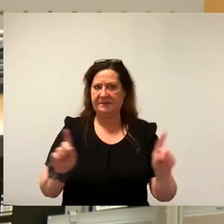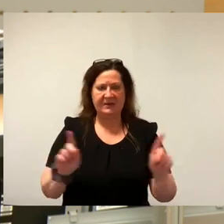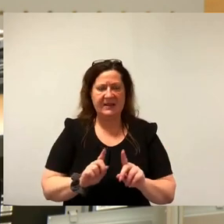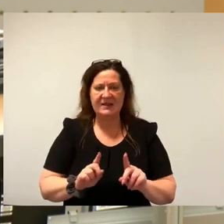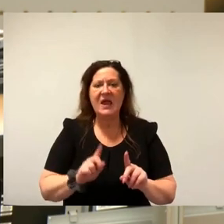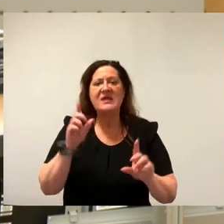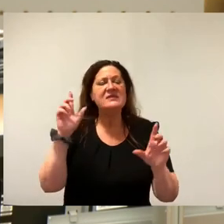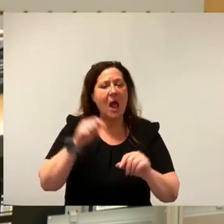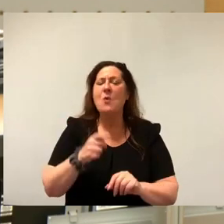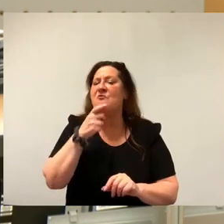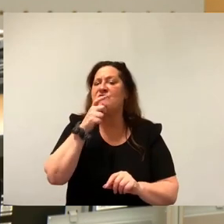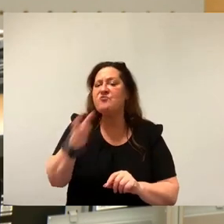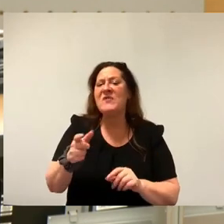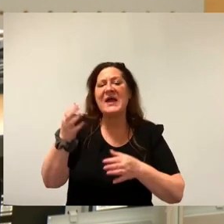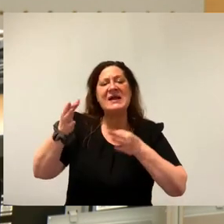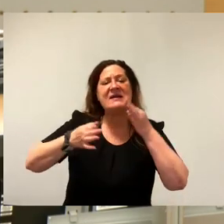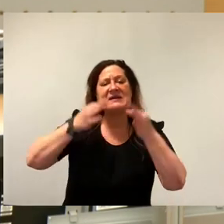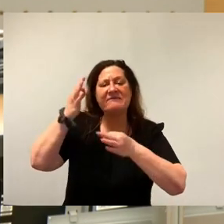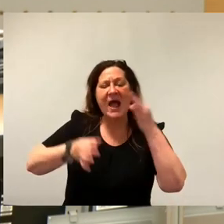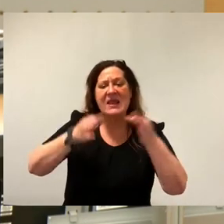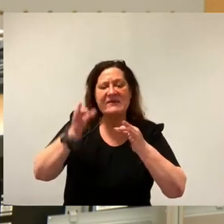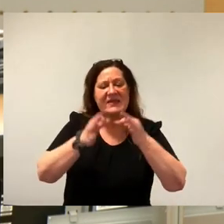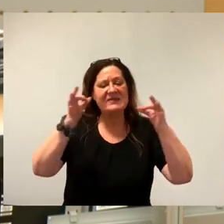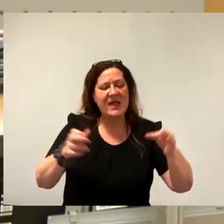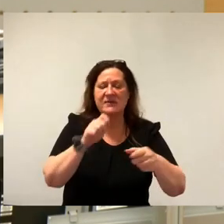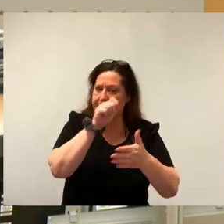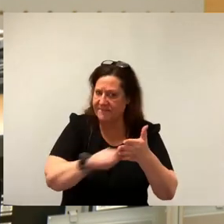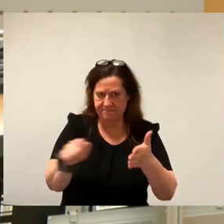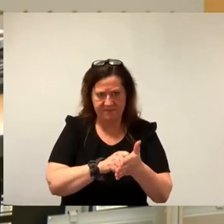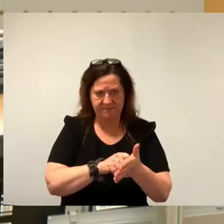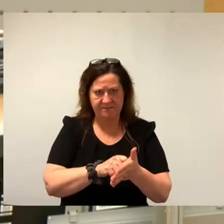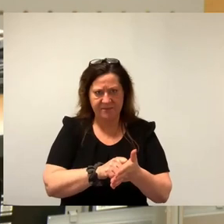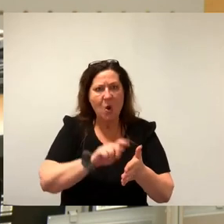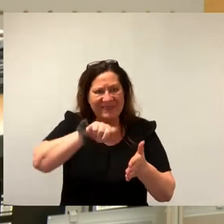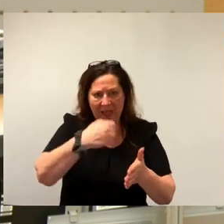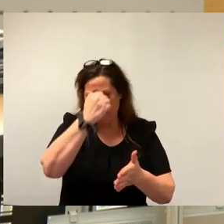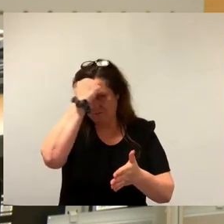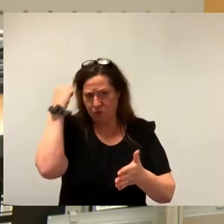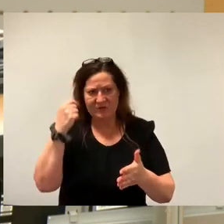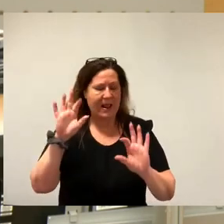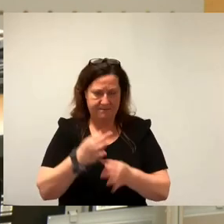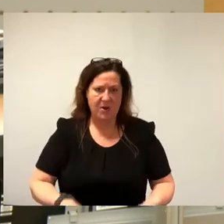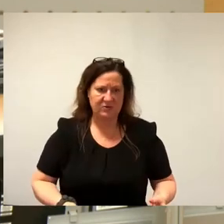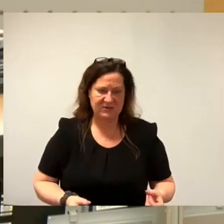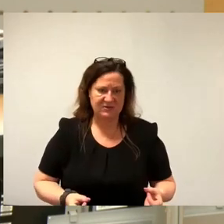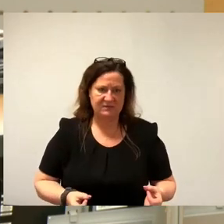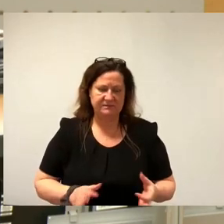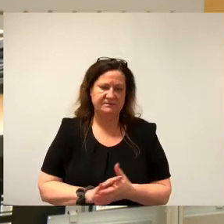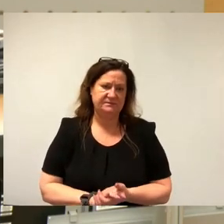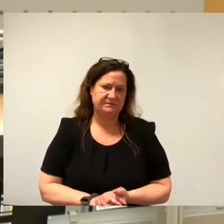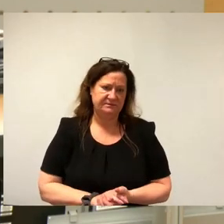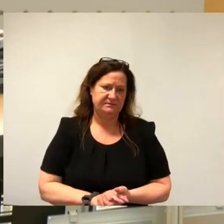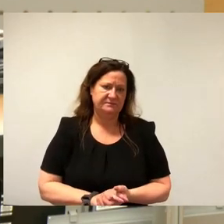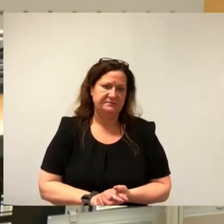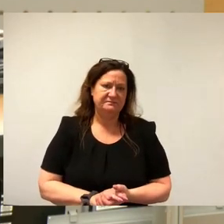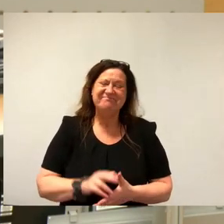qualifiziert aus der Satzung zu streichen, um so die Notwendigkeit von Bußgeldern zu vermeiden bzw. zu umgehen. Darüber